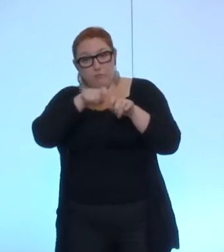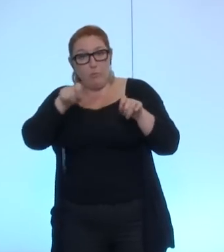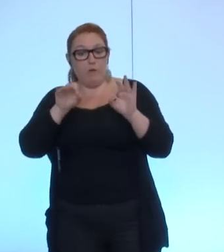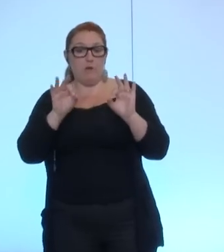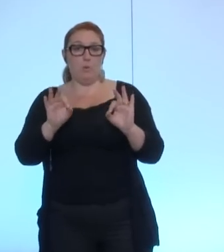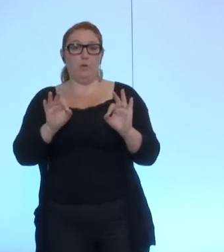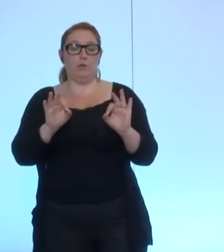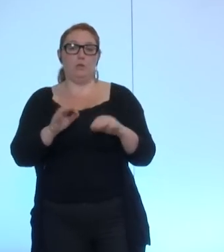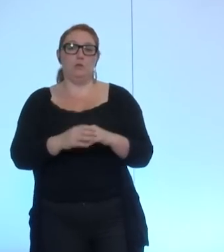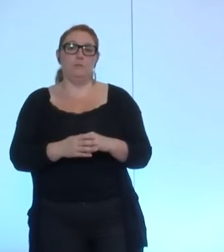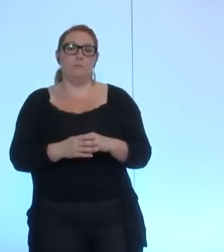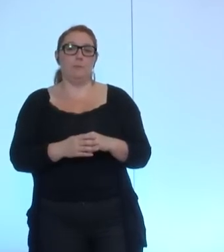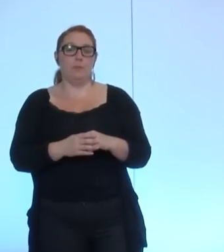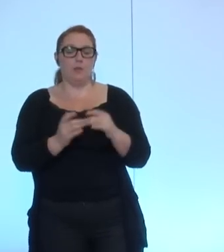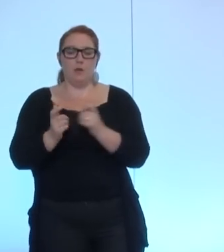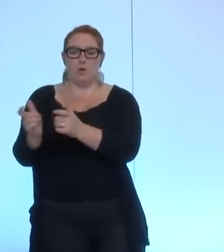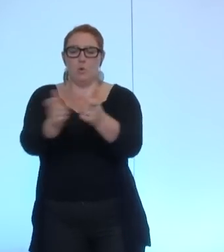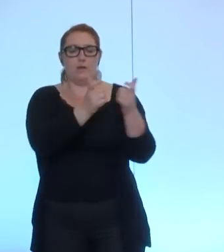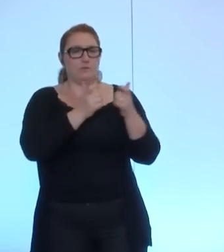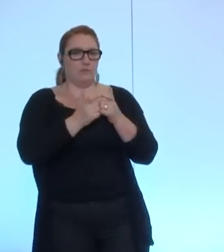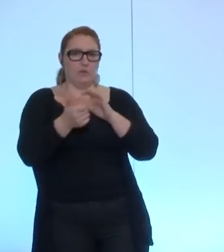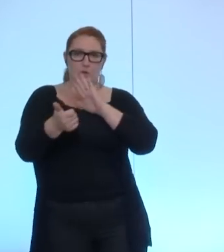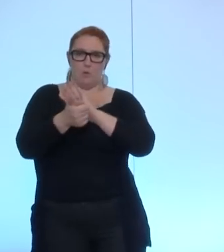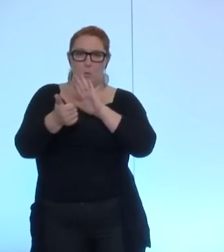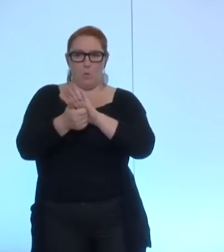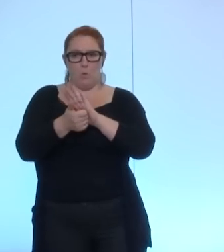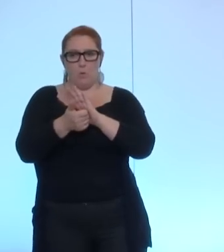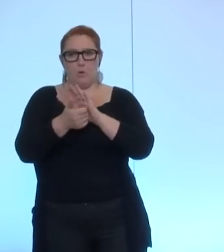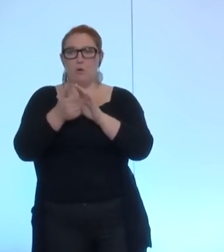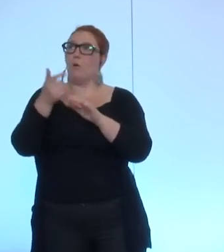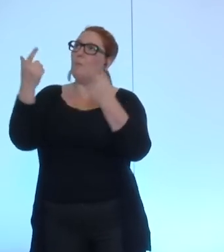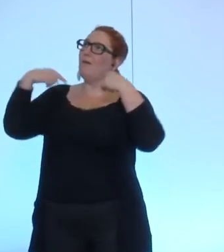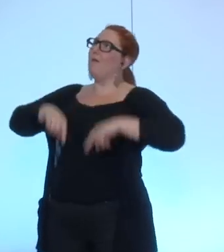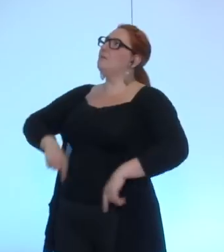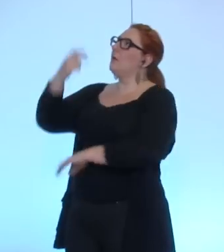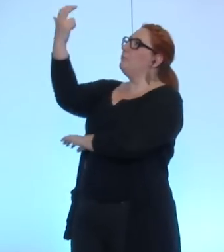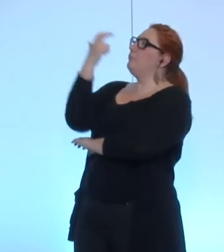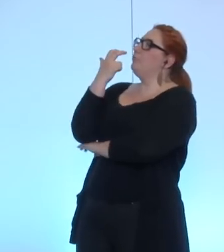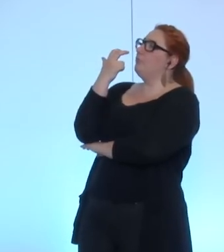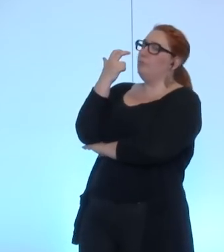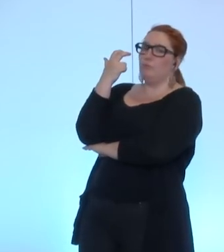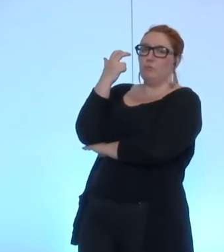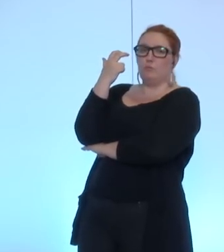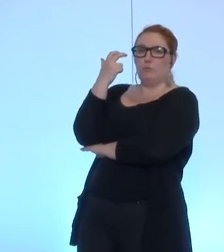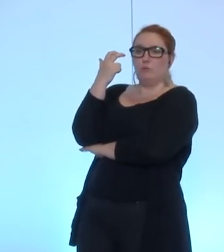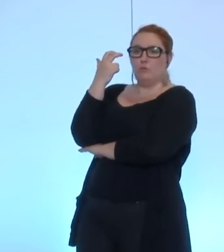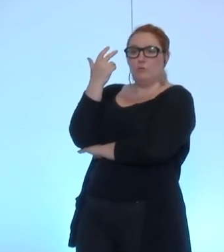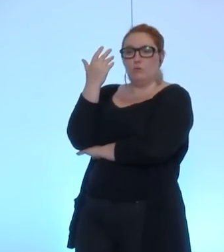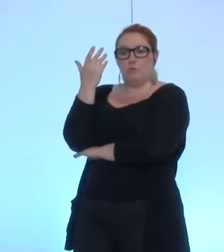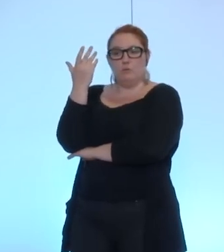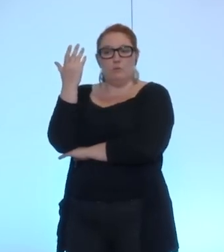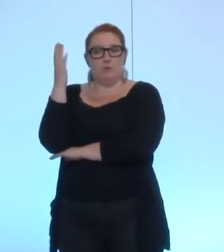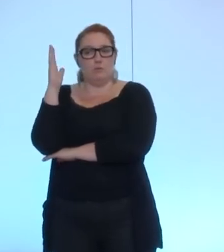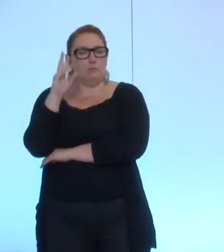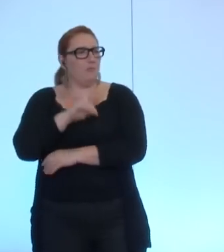le rôle des collectivités dans la coopération décentralisée sans que ces dernières ne se substituent ni à l'intervention